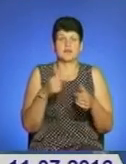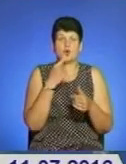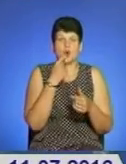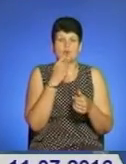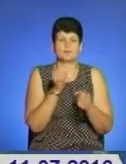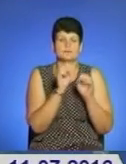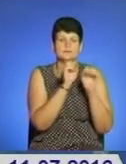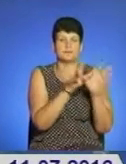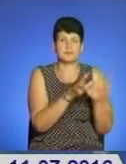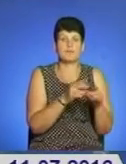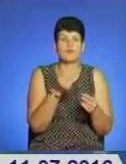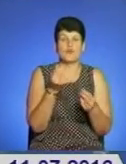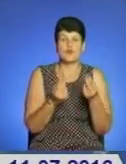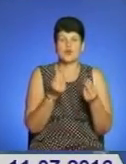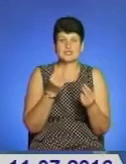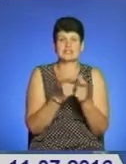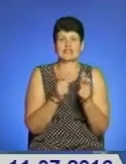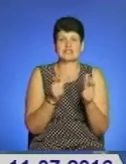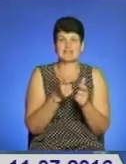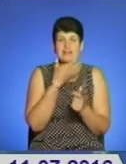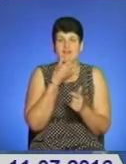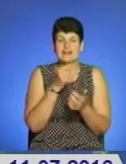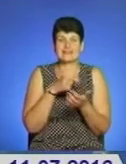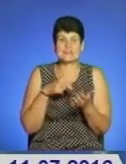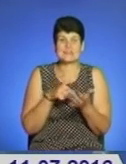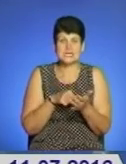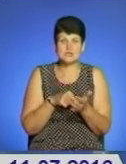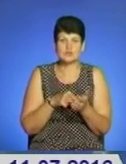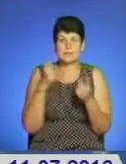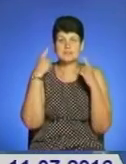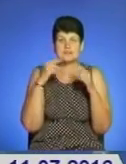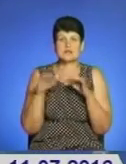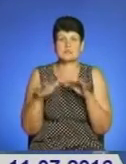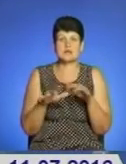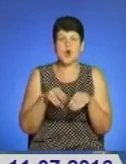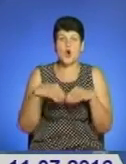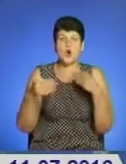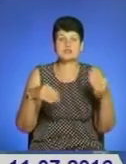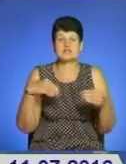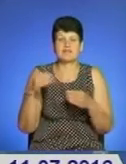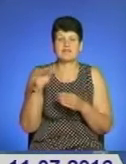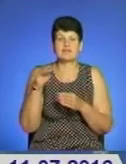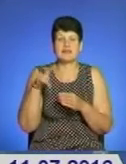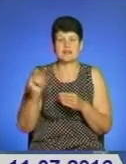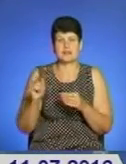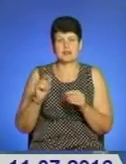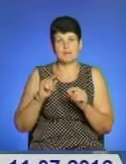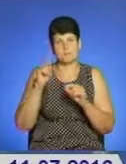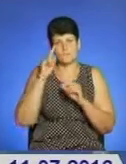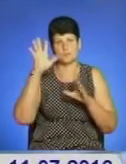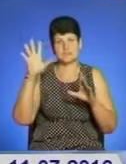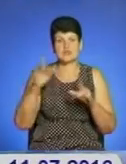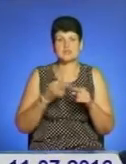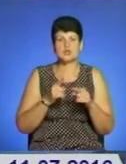проводився розіграш кривитків на «Файне місто». На мистецькому заході роздавали флеєра для популяризації даного проєкту.